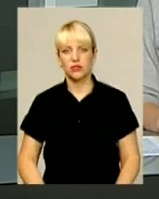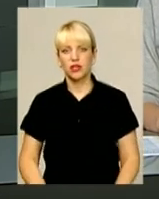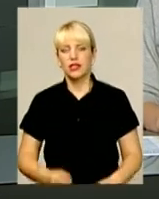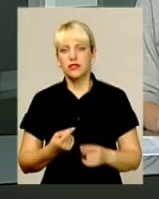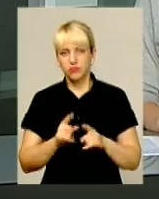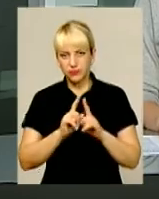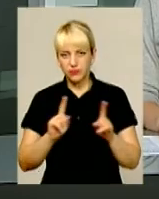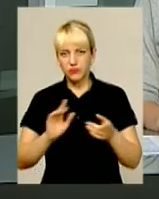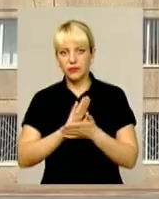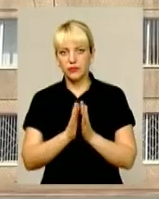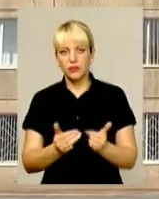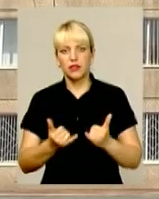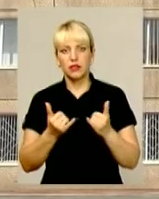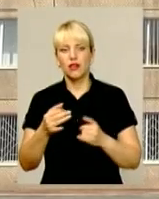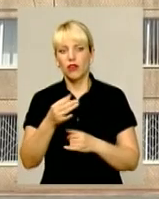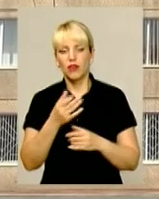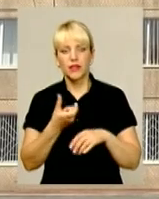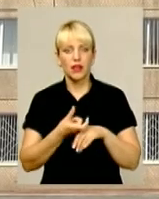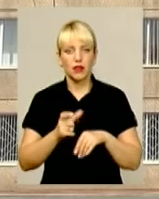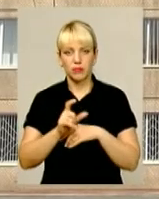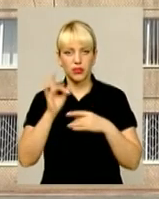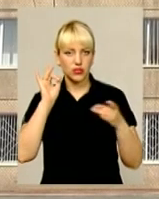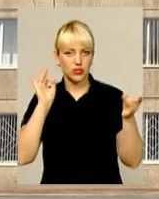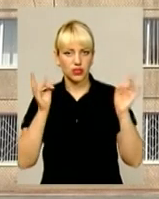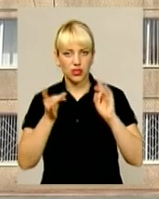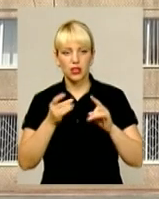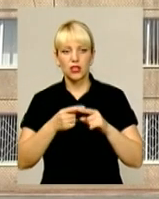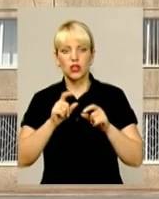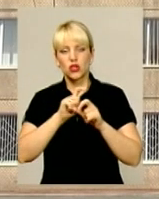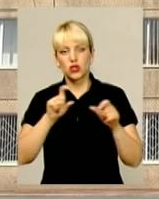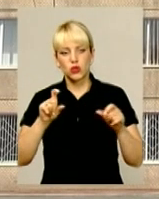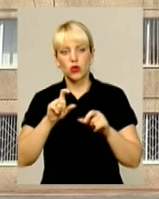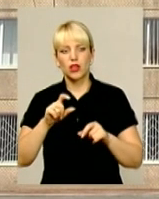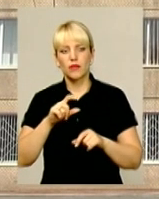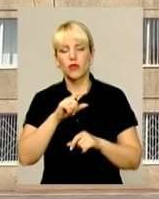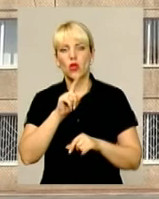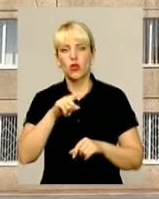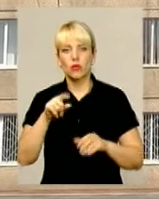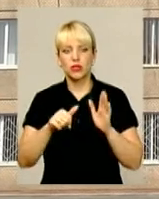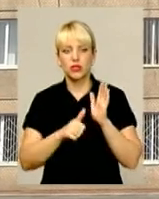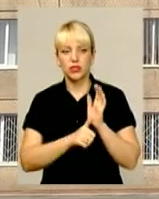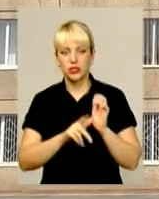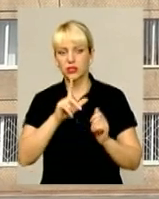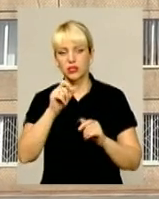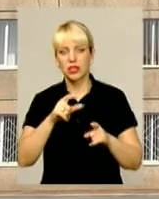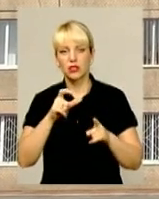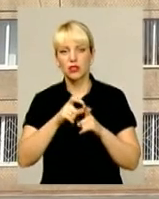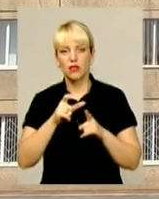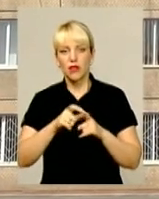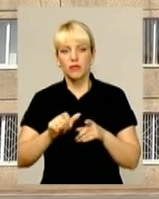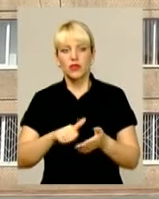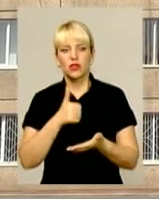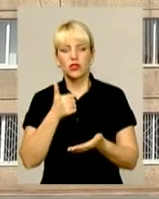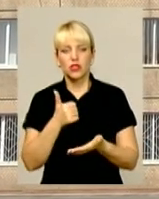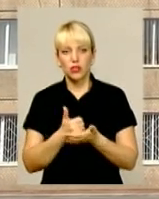області. Найбільше переполоху довкола Хмельницької загальноосвітньої школи номер 6. За словами очільника управління освіти